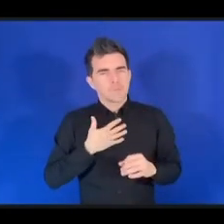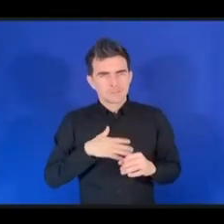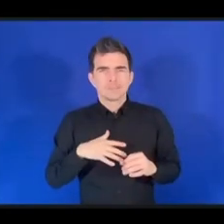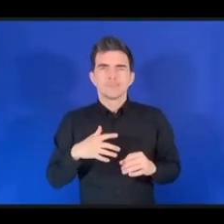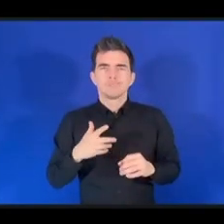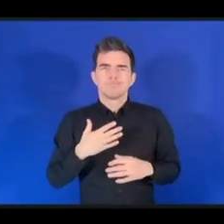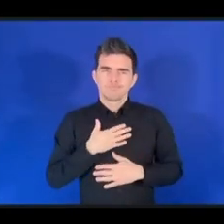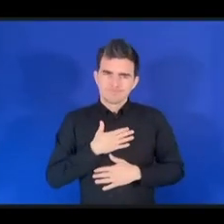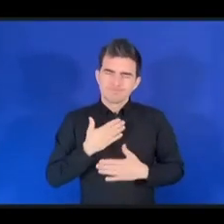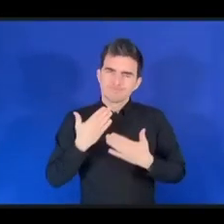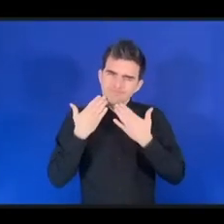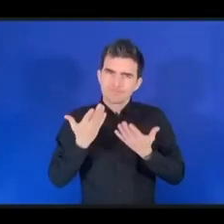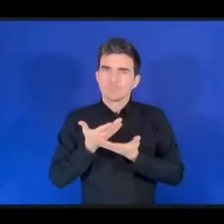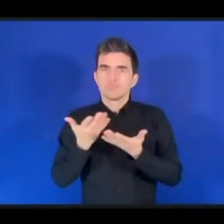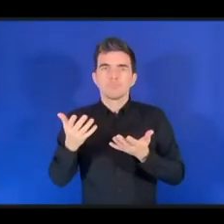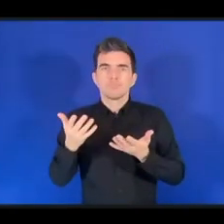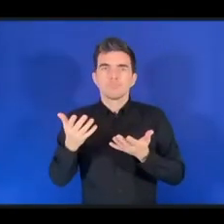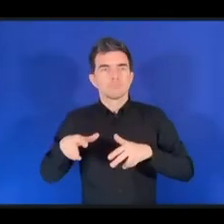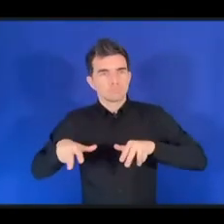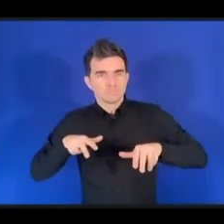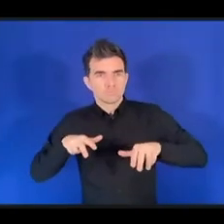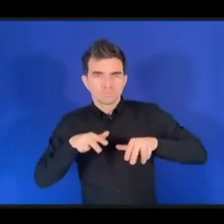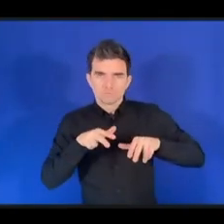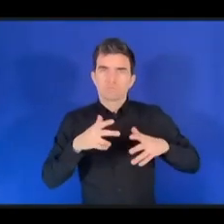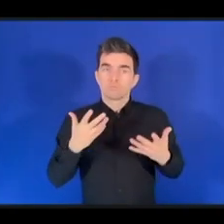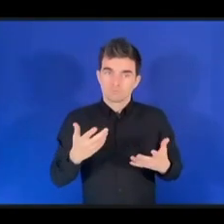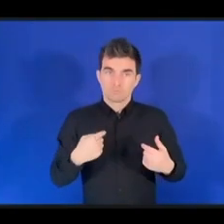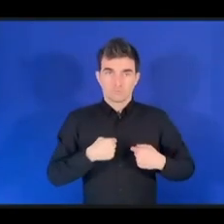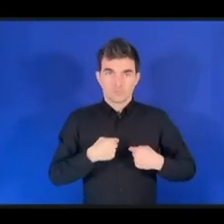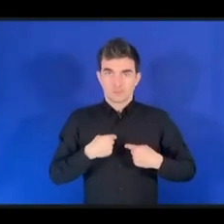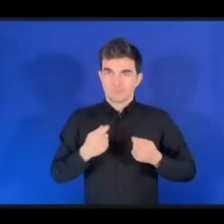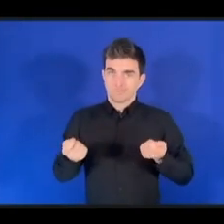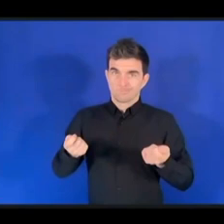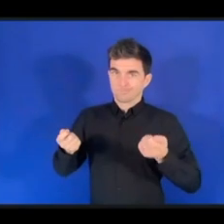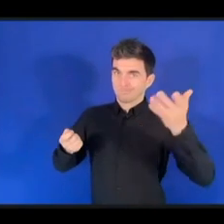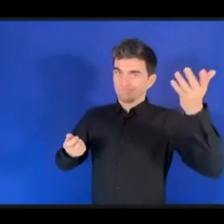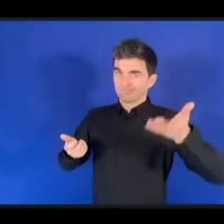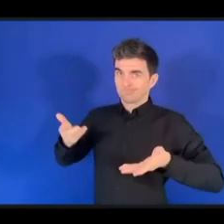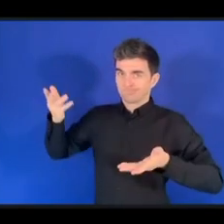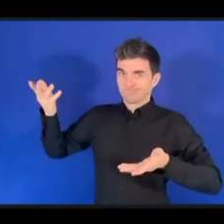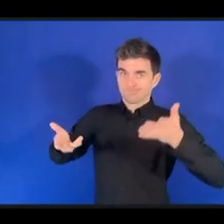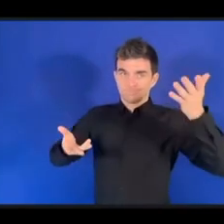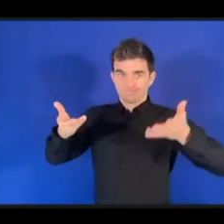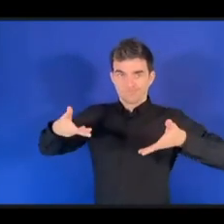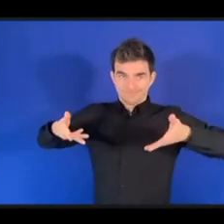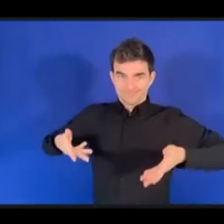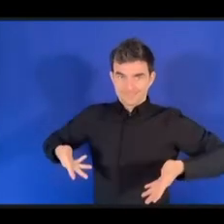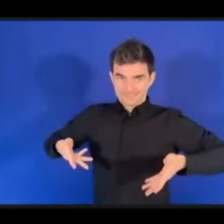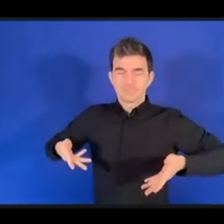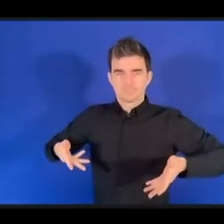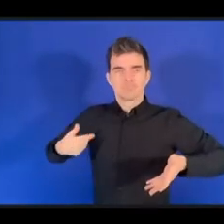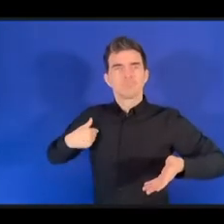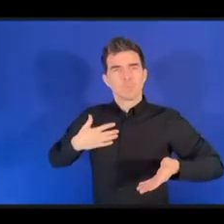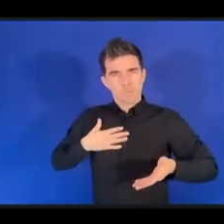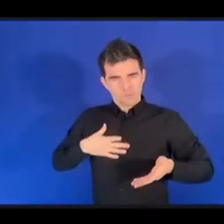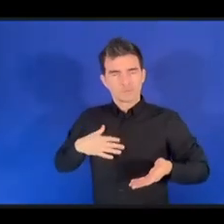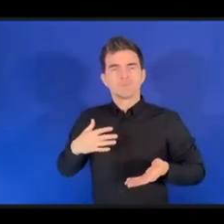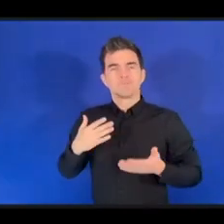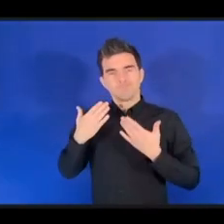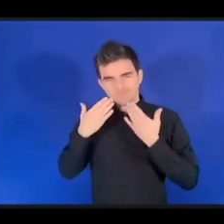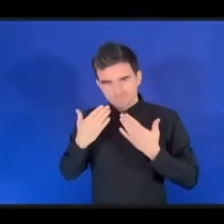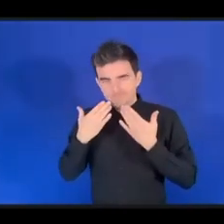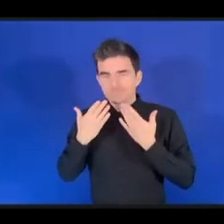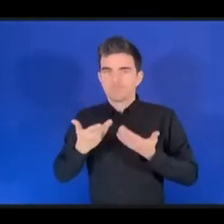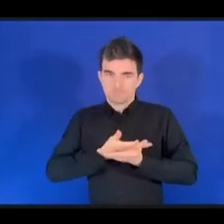организации этого мероприятия. От имени принимающего города, города Киото, хочу выразить благодарность форуму